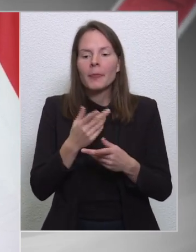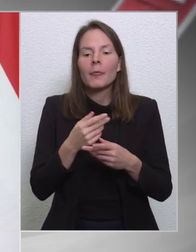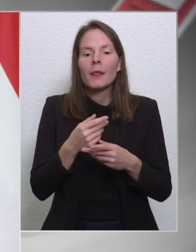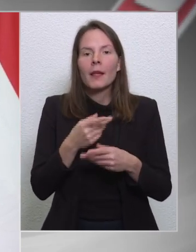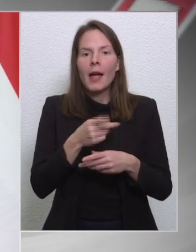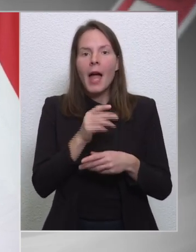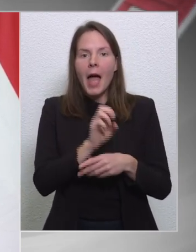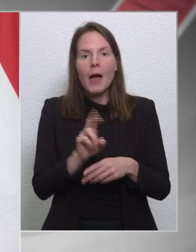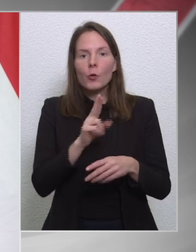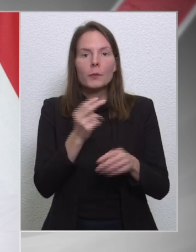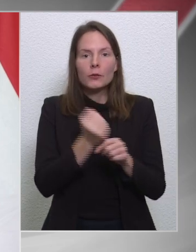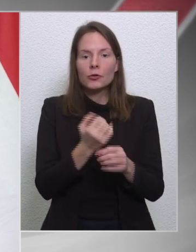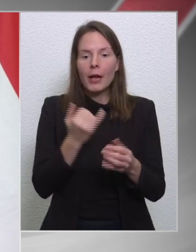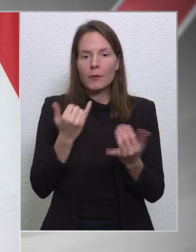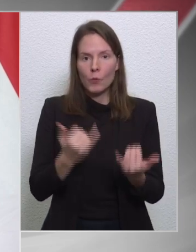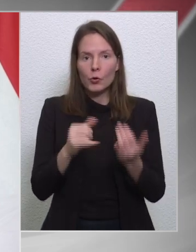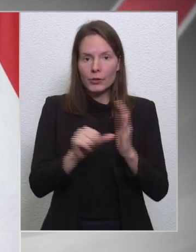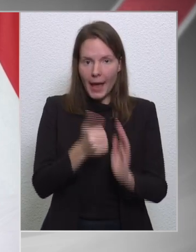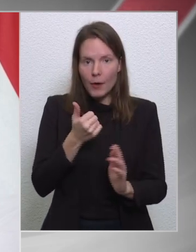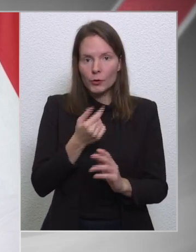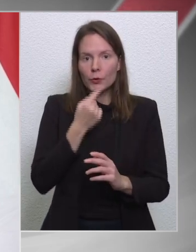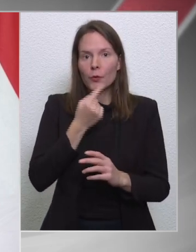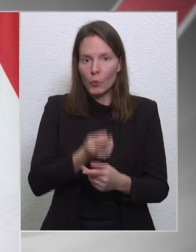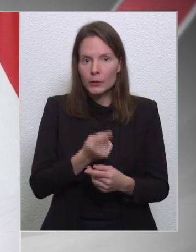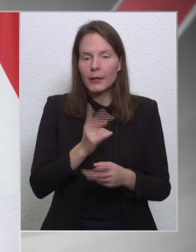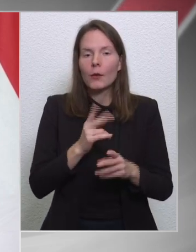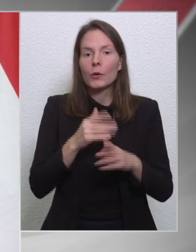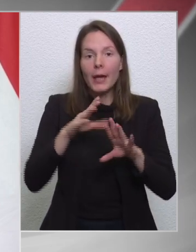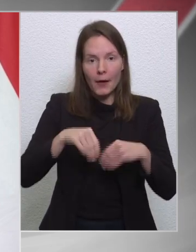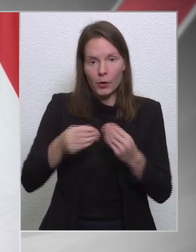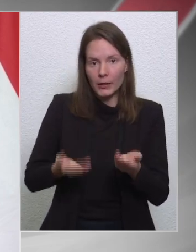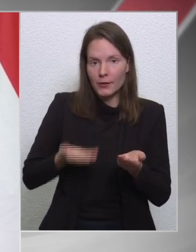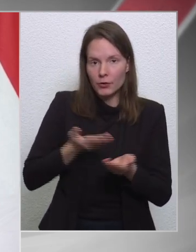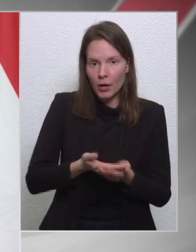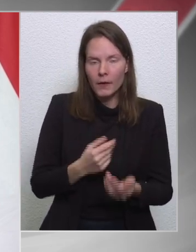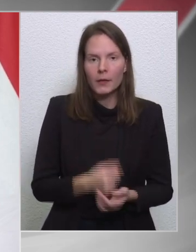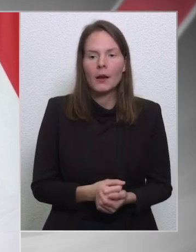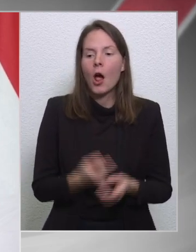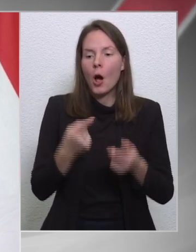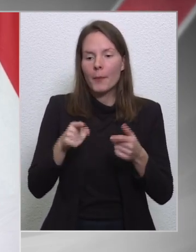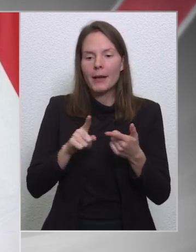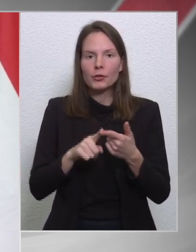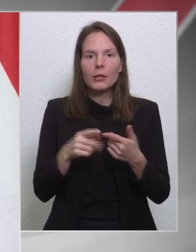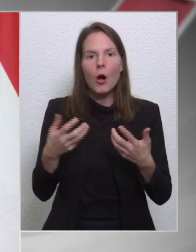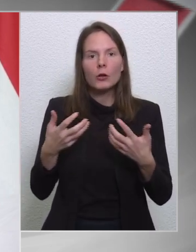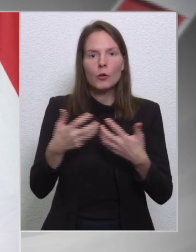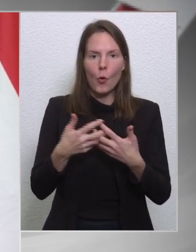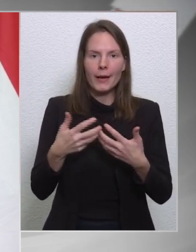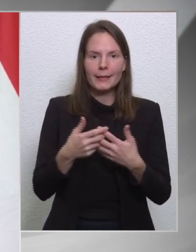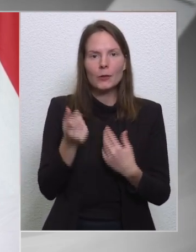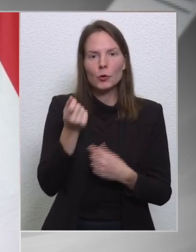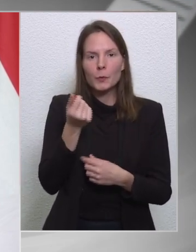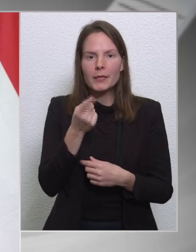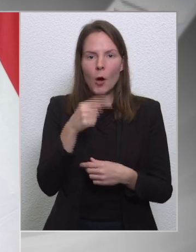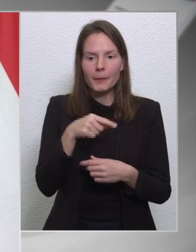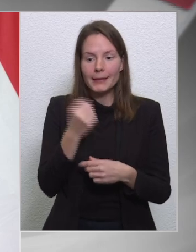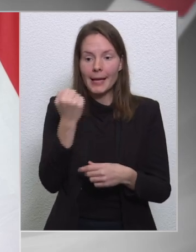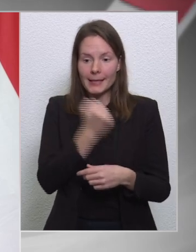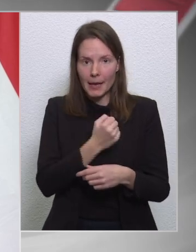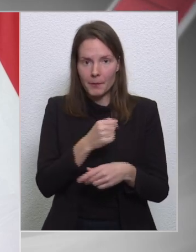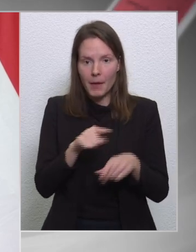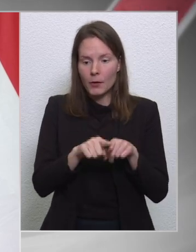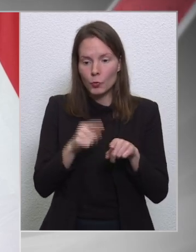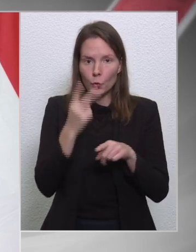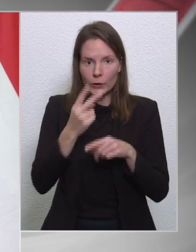ki, hogy a nemzeti újjáépítési terek elfogadásra... megállapodásra, hát bocsánat, a másik pedig a kohéziós pénzek, ahol pedig decemberben úgy néz ki, hogy alá